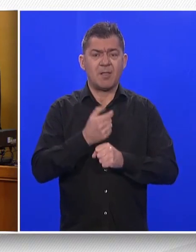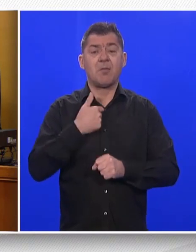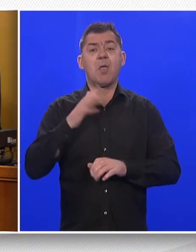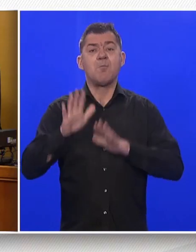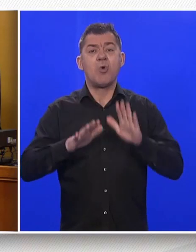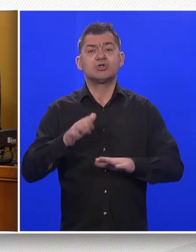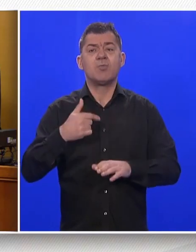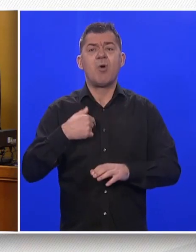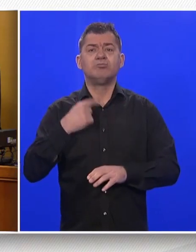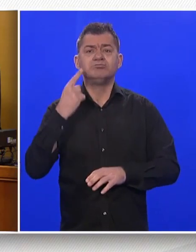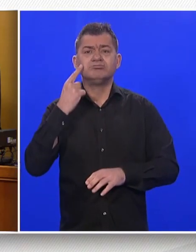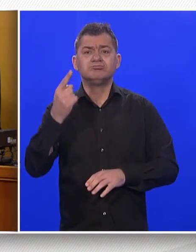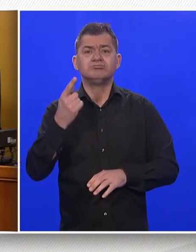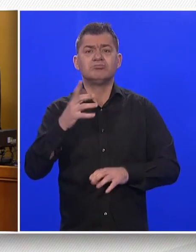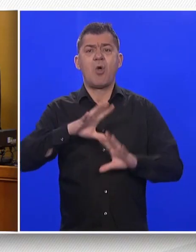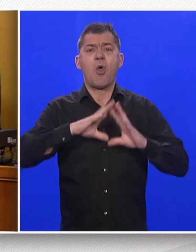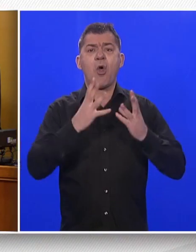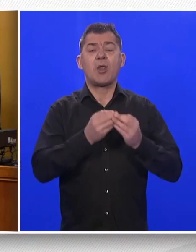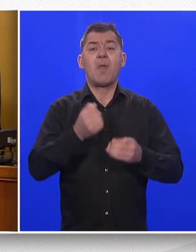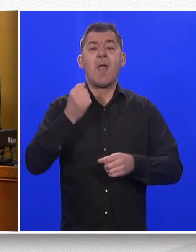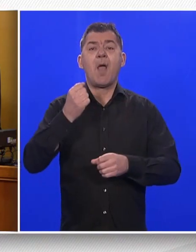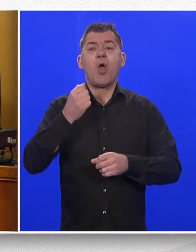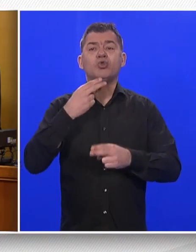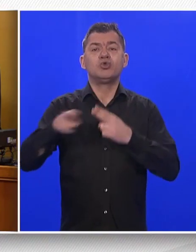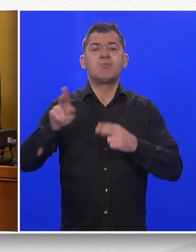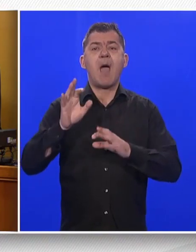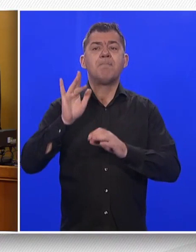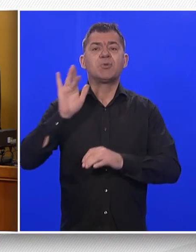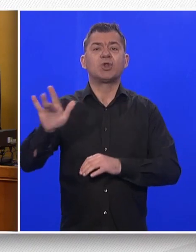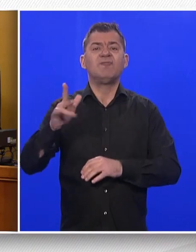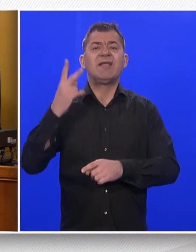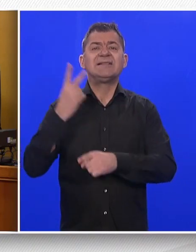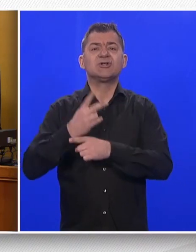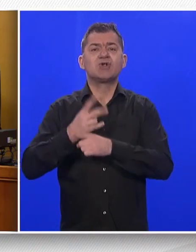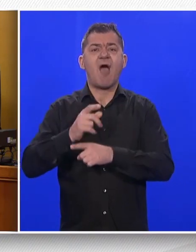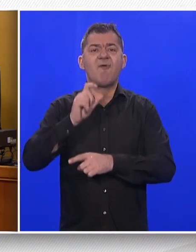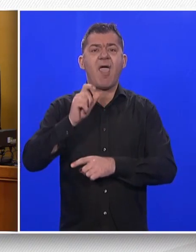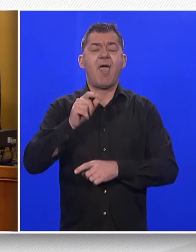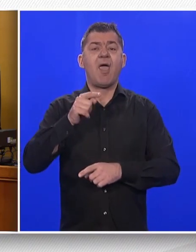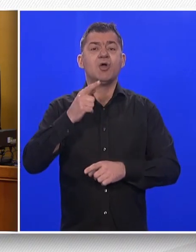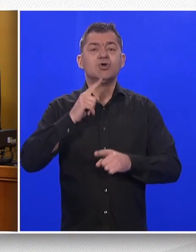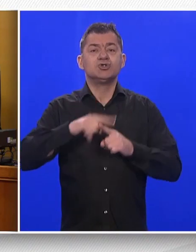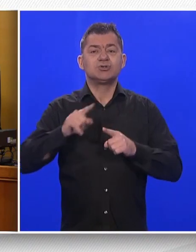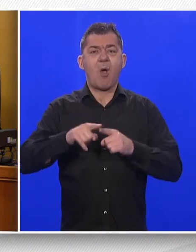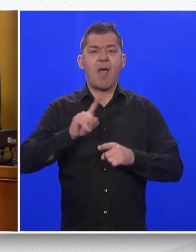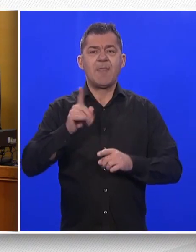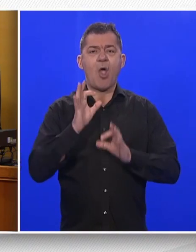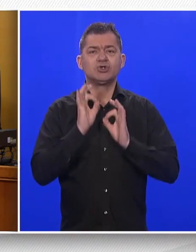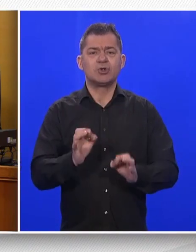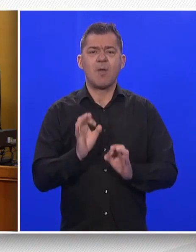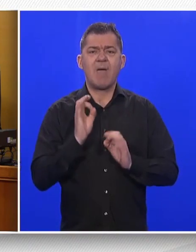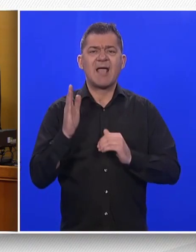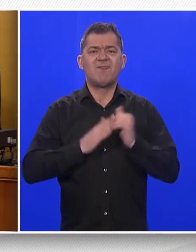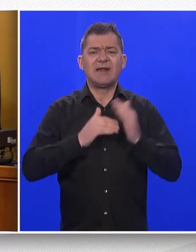očekivati i kolektivnu tužbu protiv države, zato što nije osigurala nesmetano i kontroleran prelazak na euro. Možda možemo